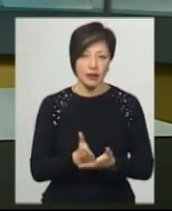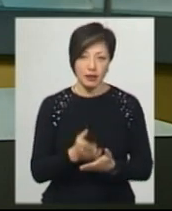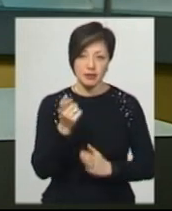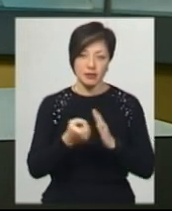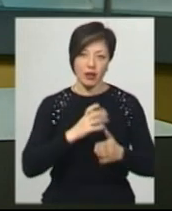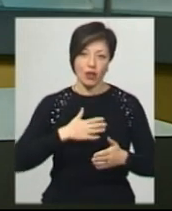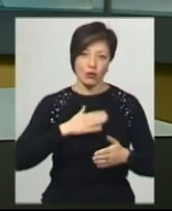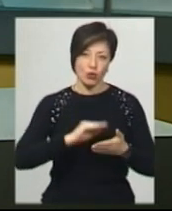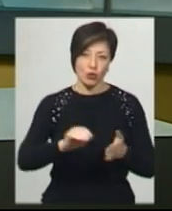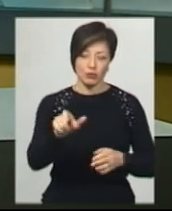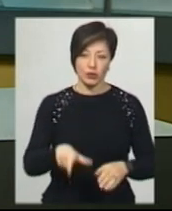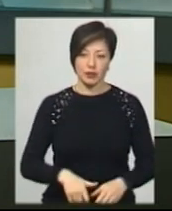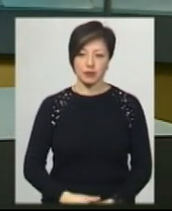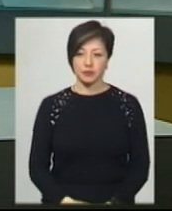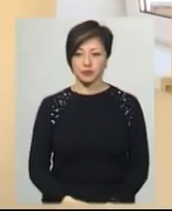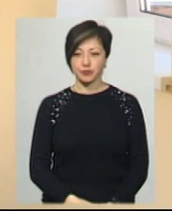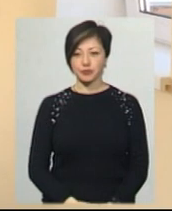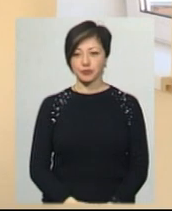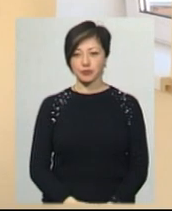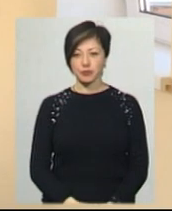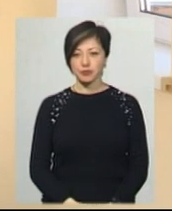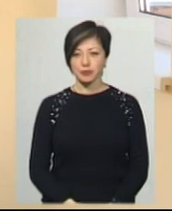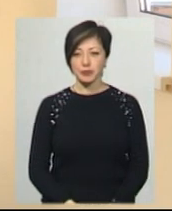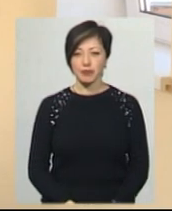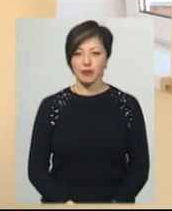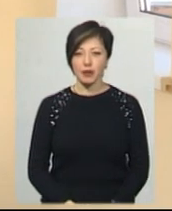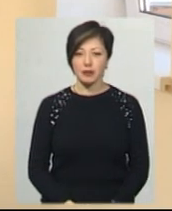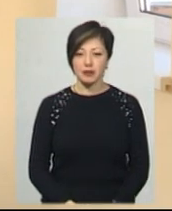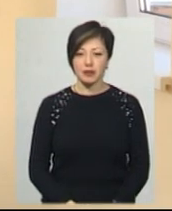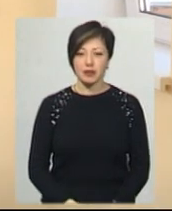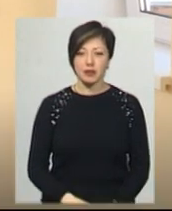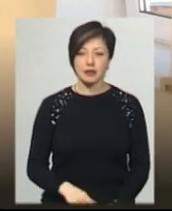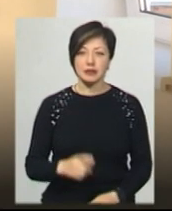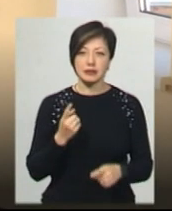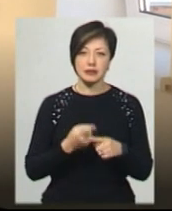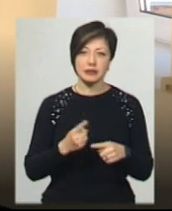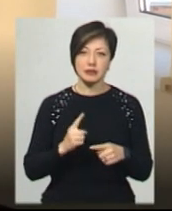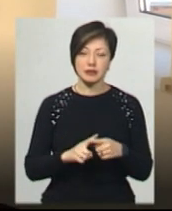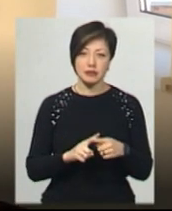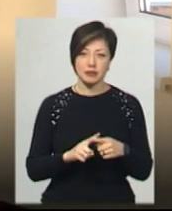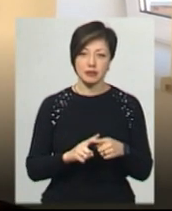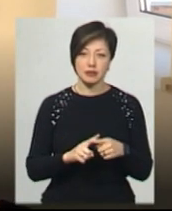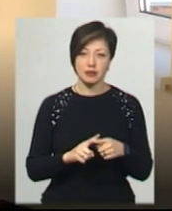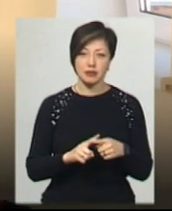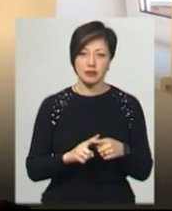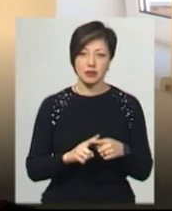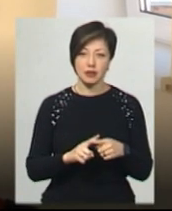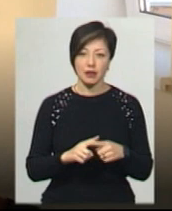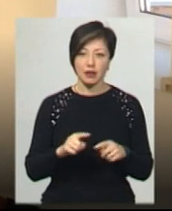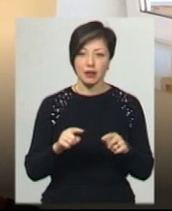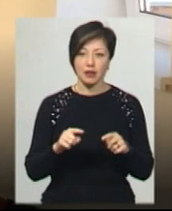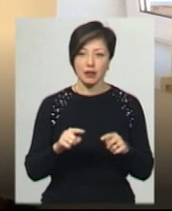дізнавалась Тетяна Ворожцова. Це саме одна з частин лікарні, де